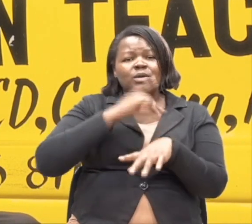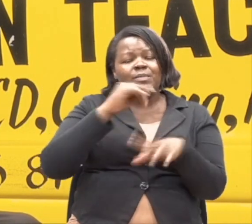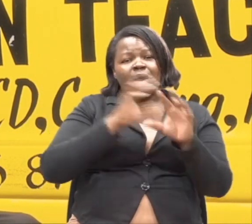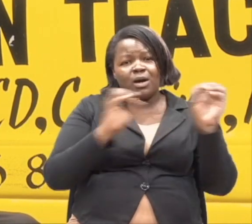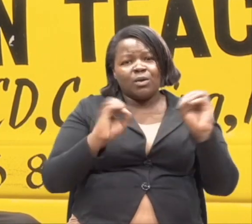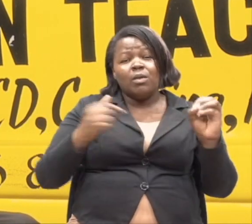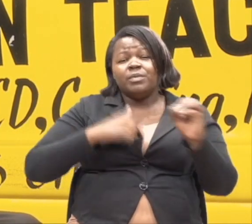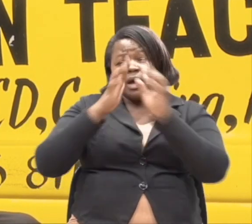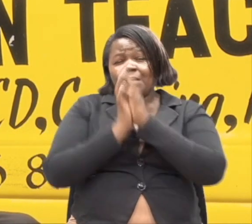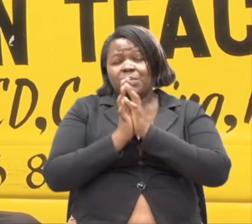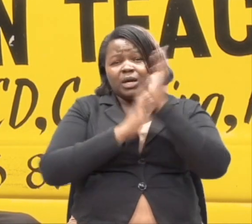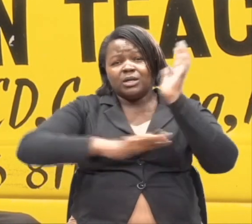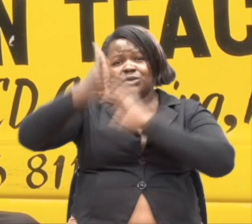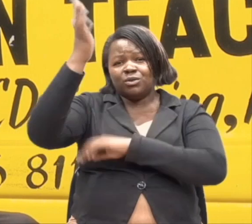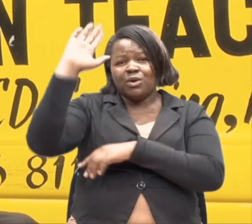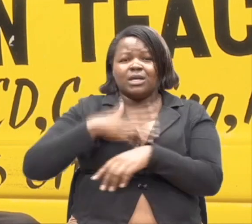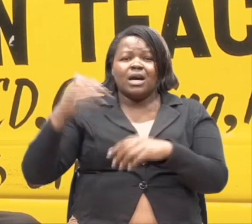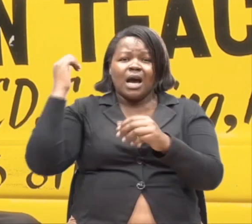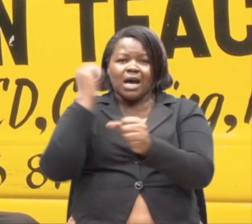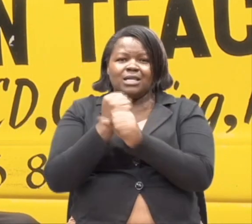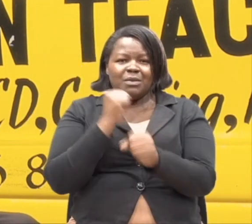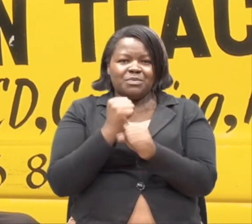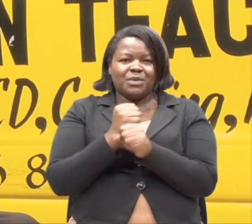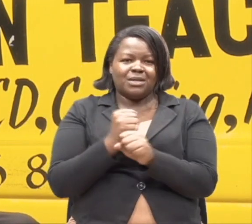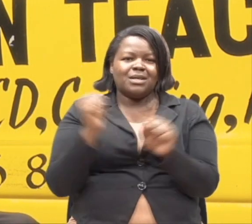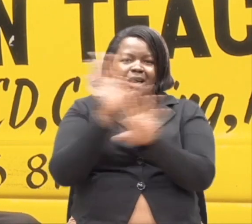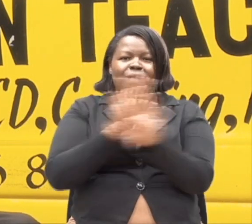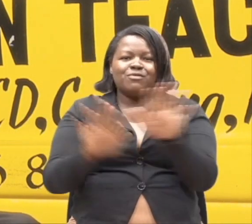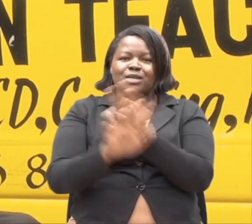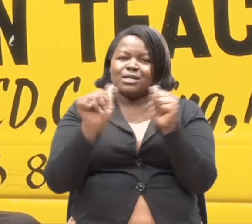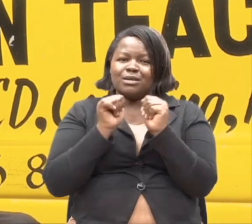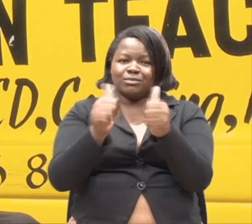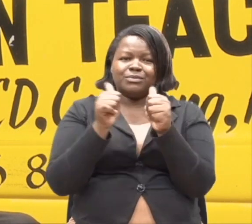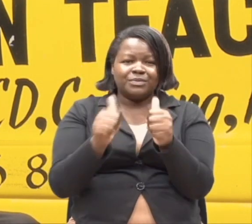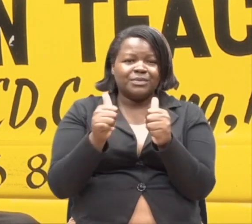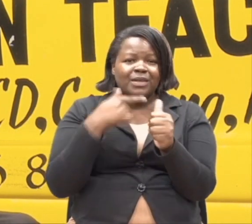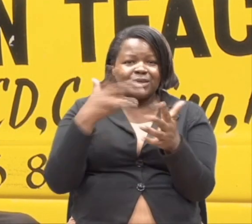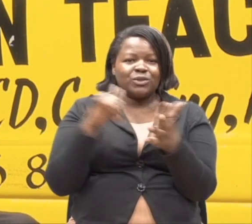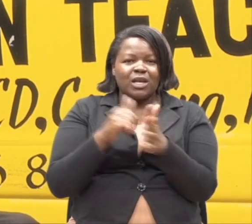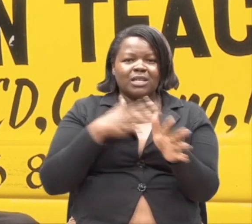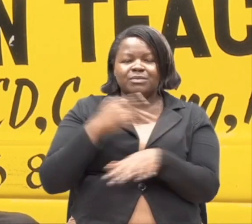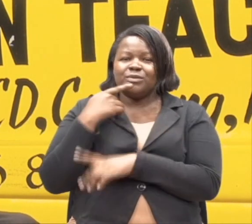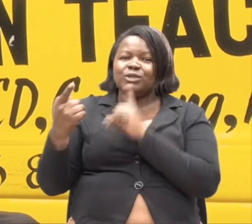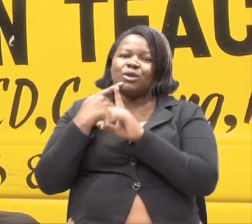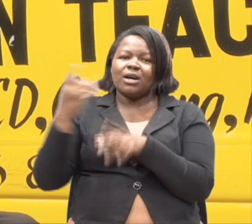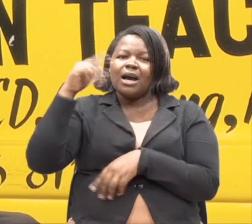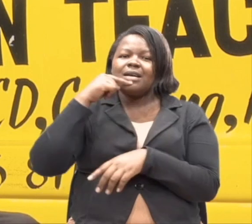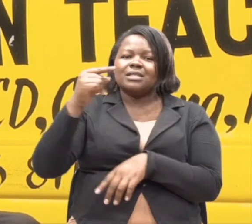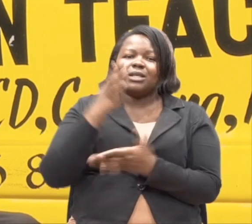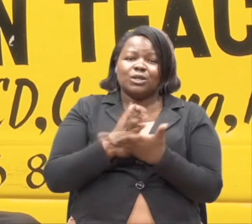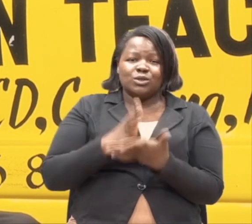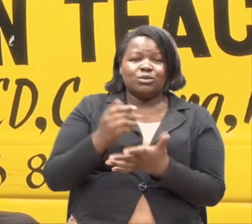Nilazima nilimuomba mungu na nikatengeneza bonga point. Hili niweze kumujulisha kwa mba